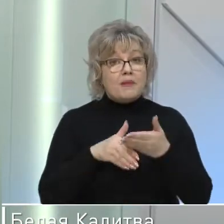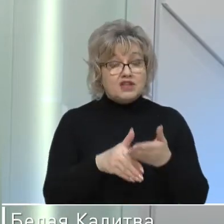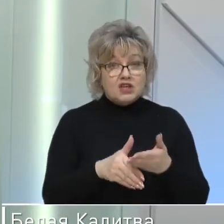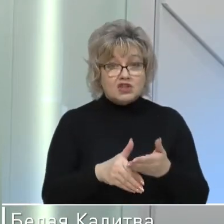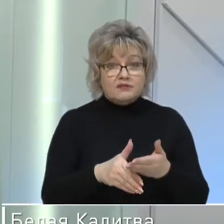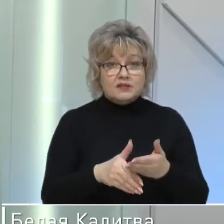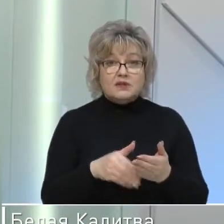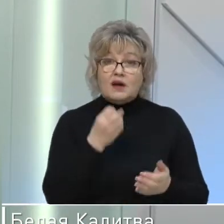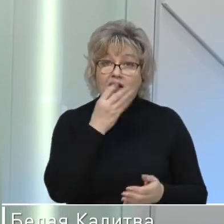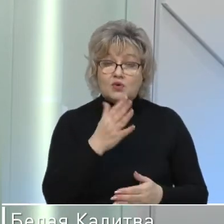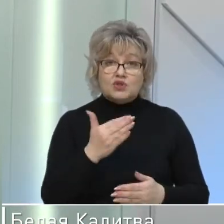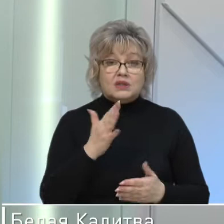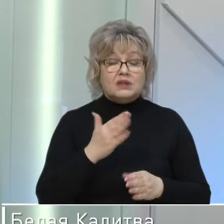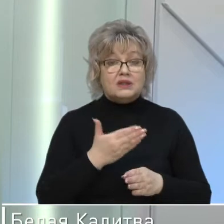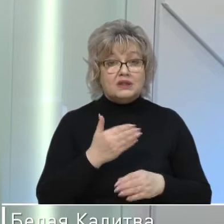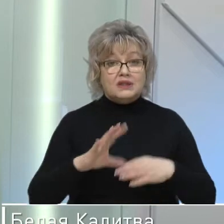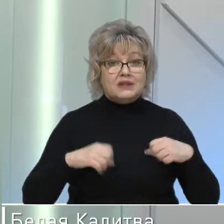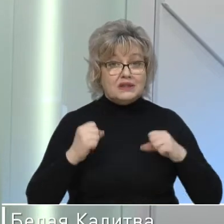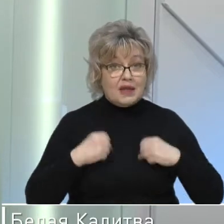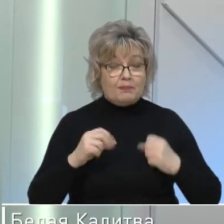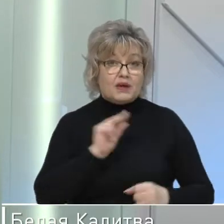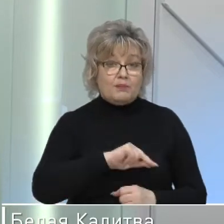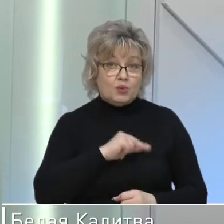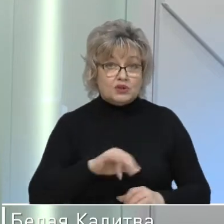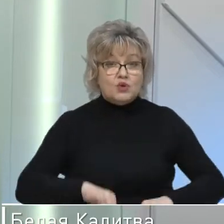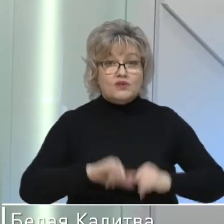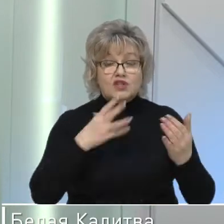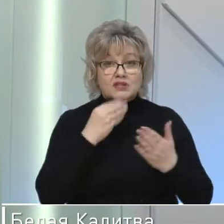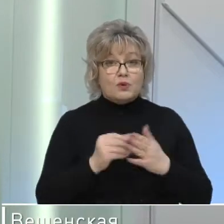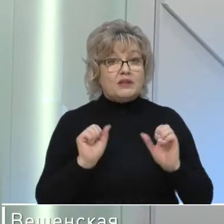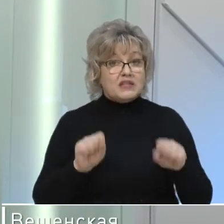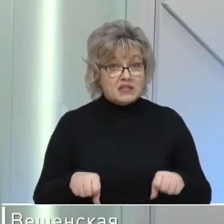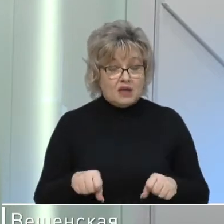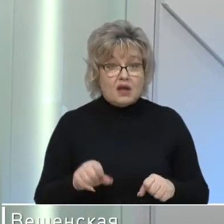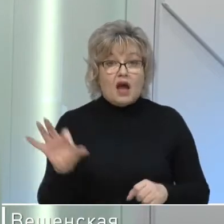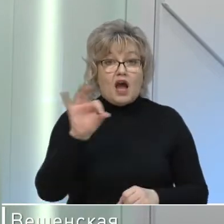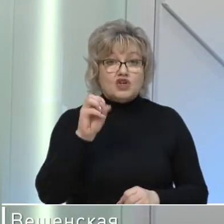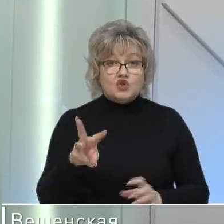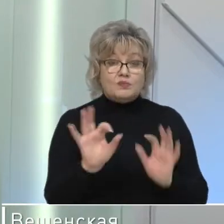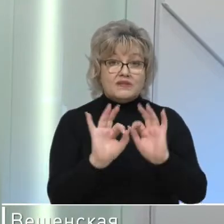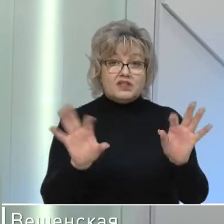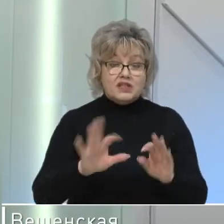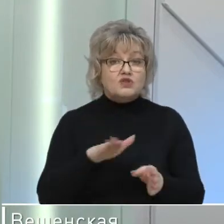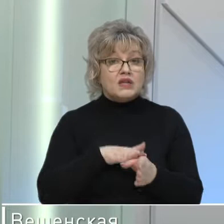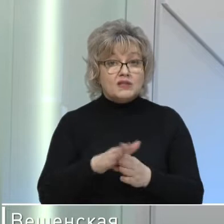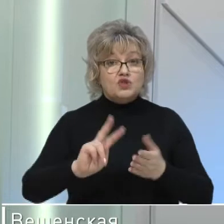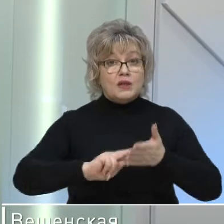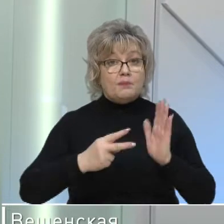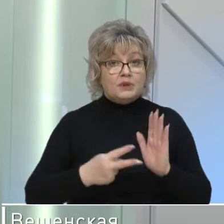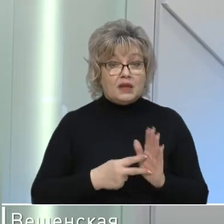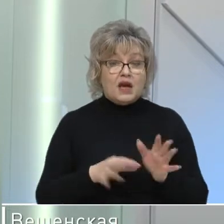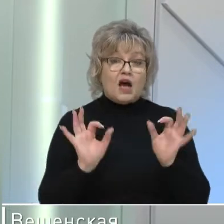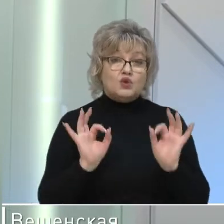продуктивный темп работы, но и нарастить свой потенциал, о чем свидетельствует насыщенный план